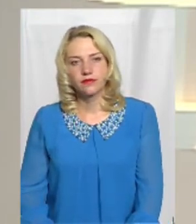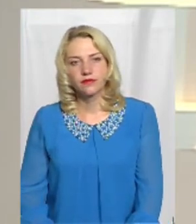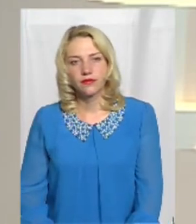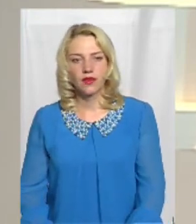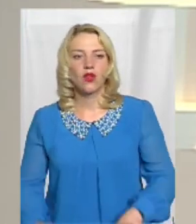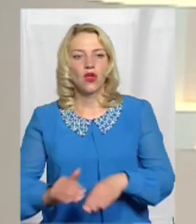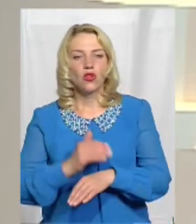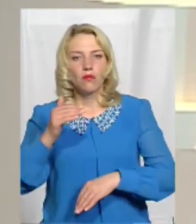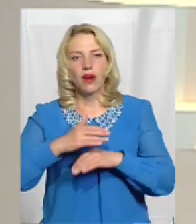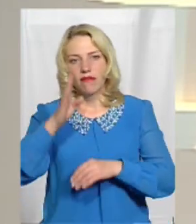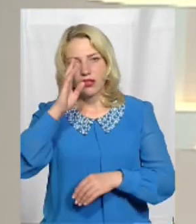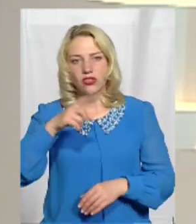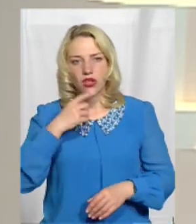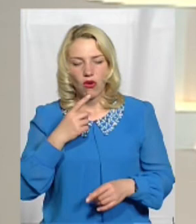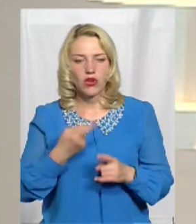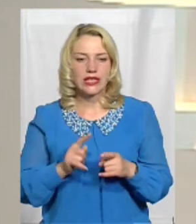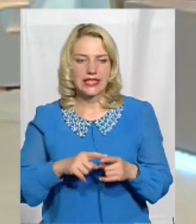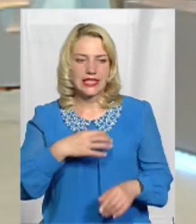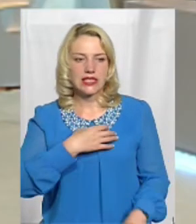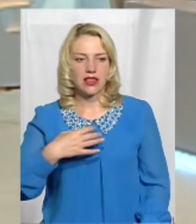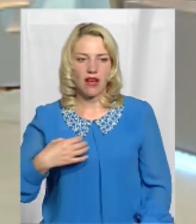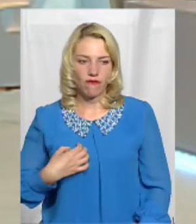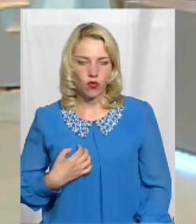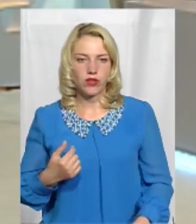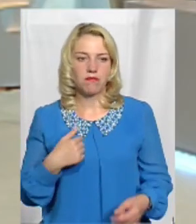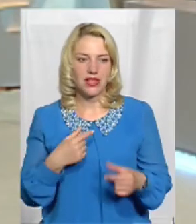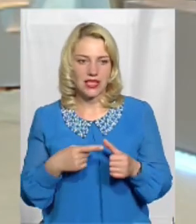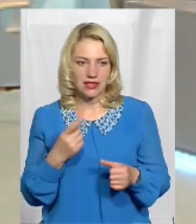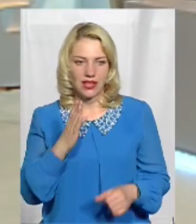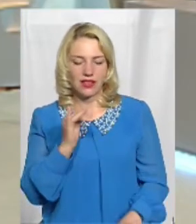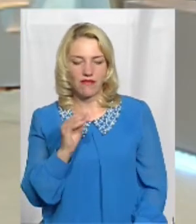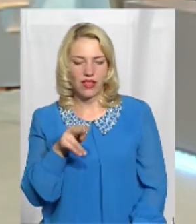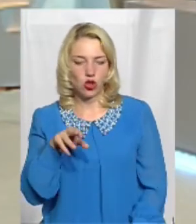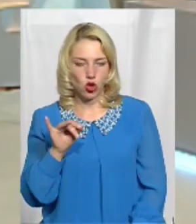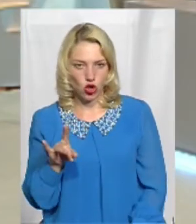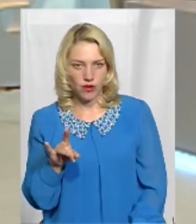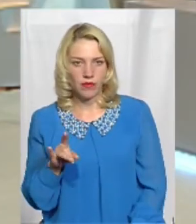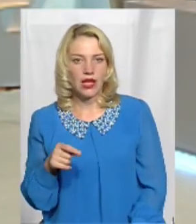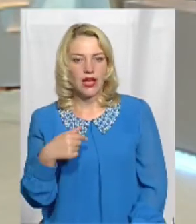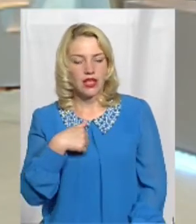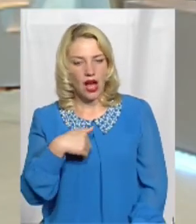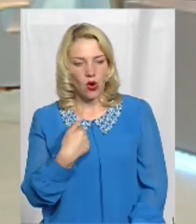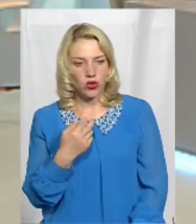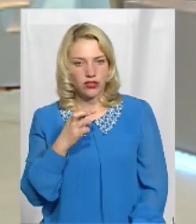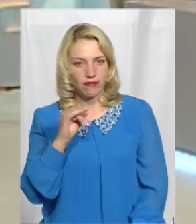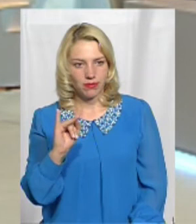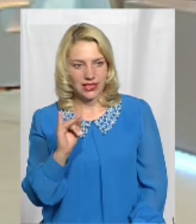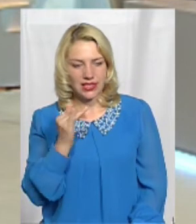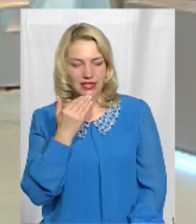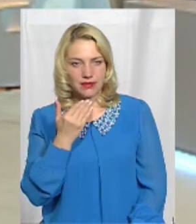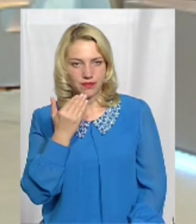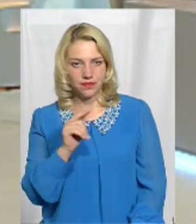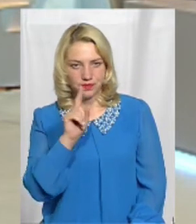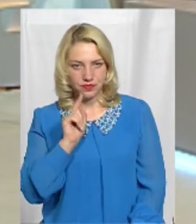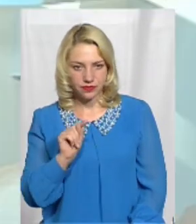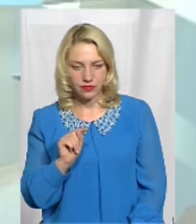Добрий вечір вам Це Славута Мене звуть Віктор Я хотів би задати таке